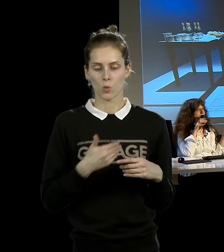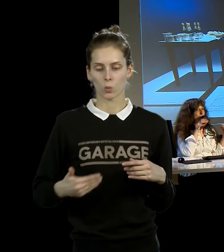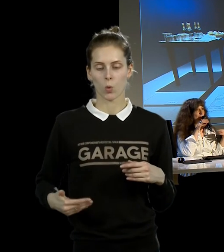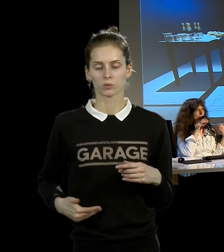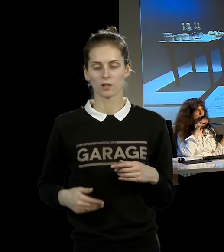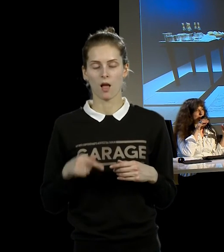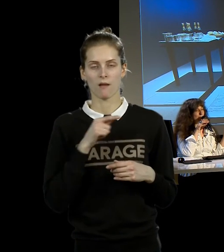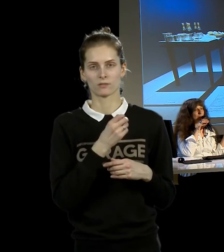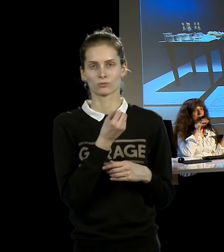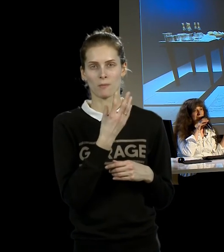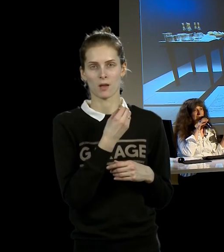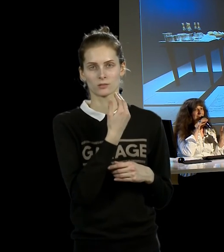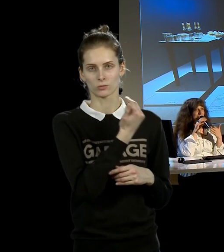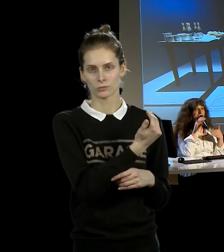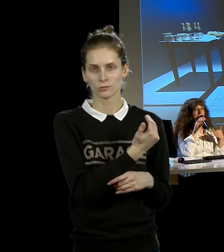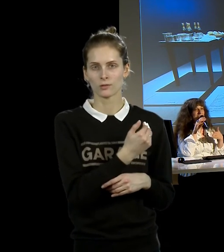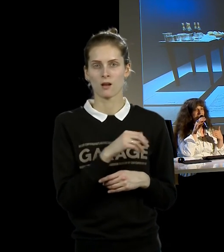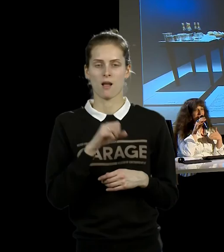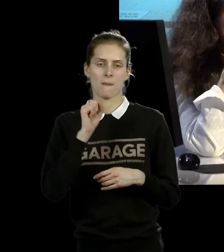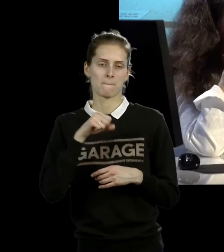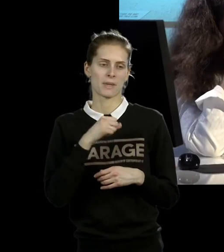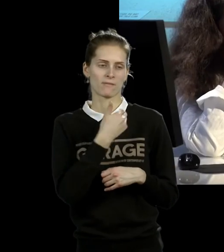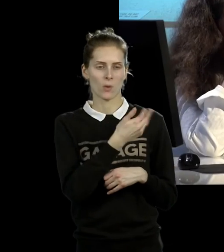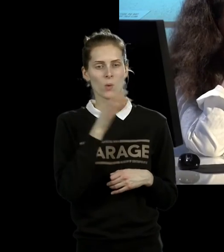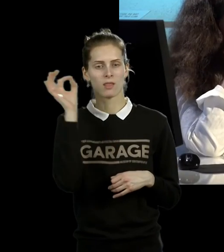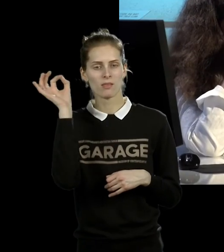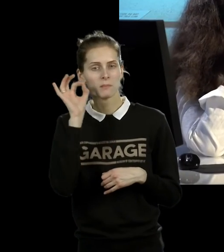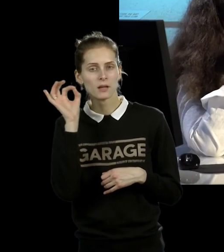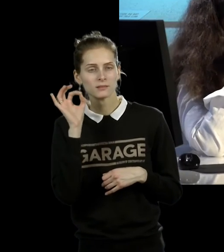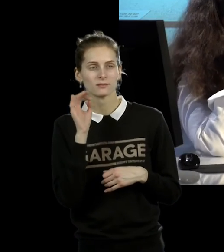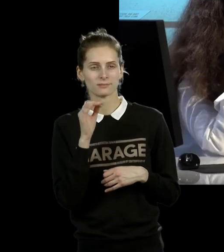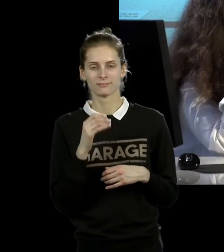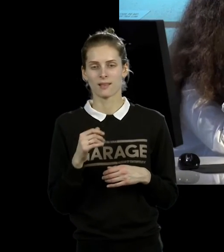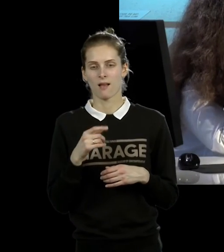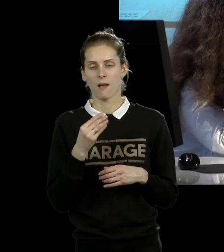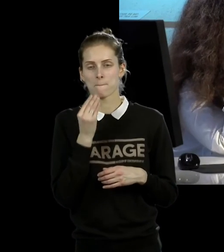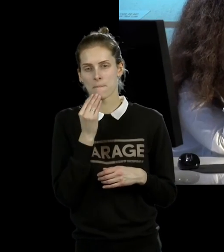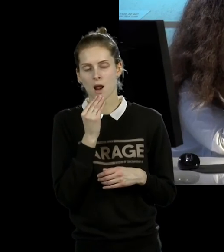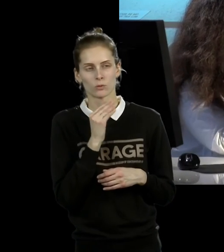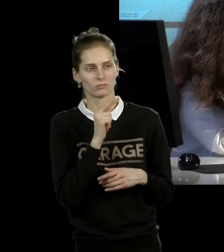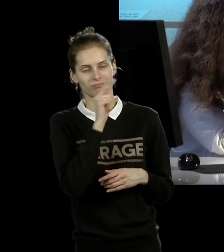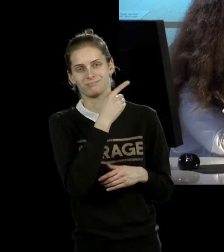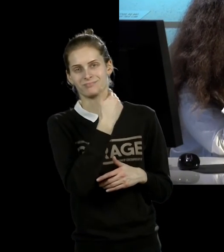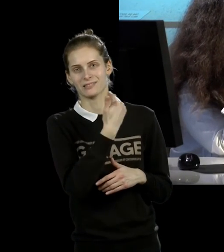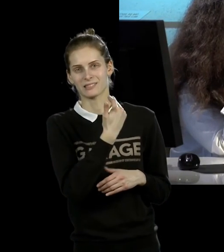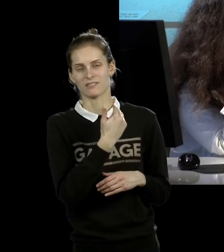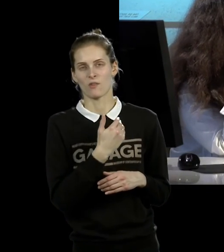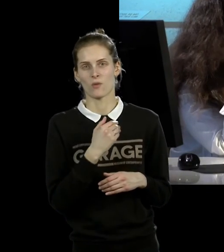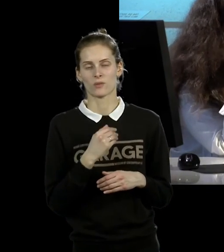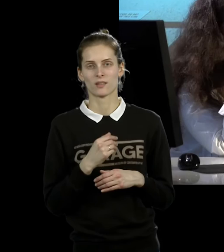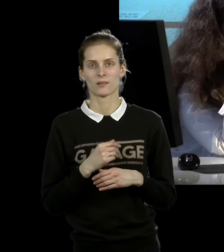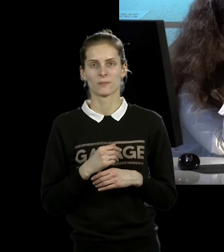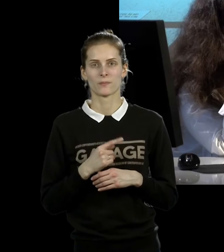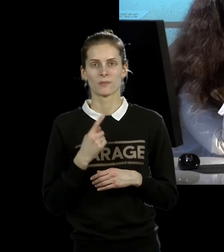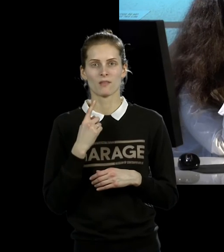пиво или что. То есть были продукты для тех из коммунистического, из капиталистического мира. И, собственно говоря,